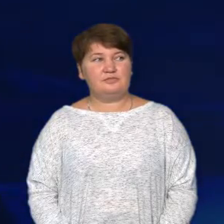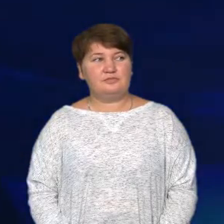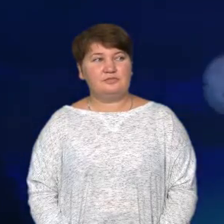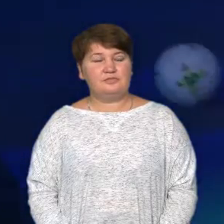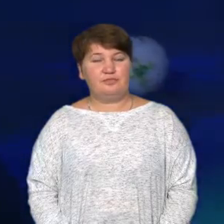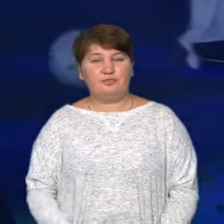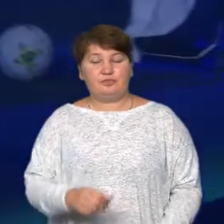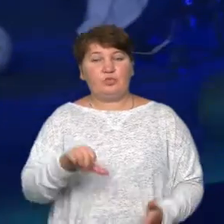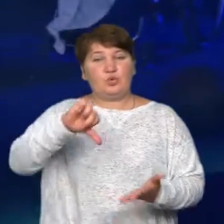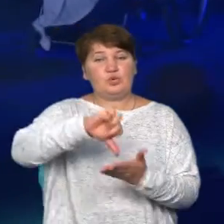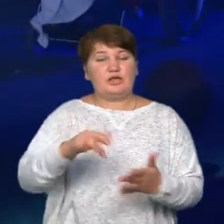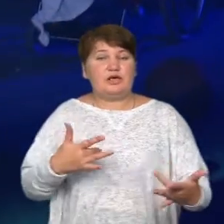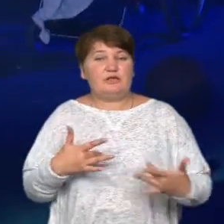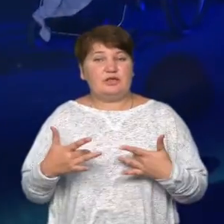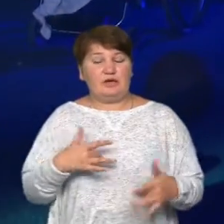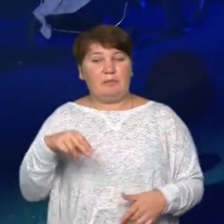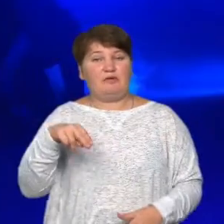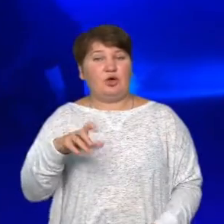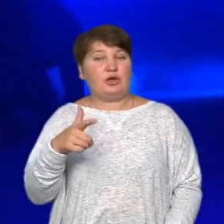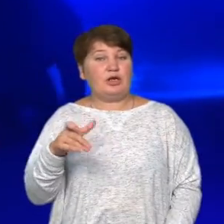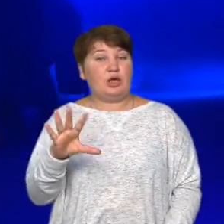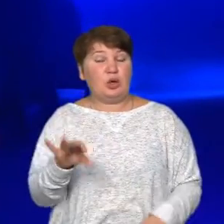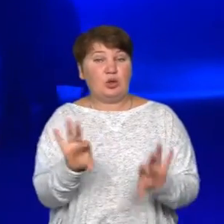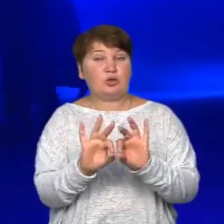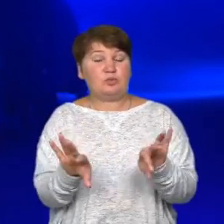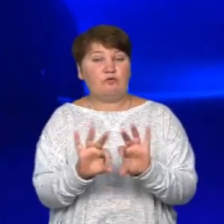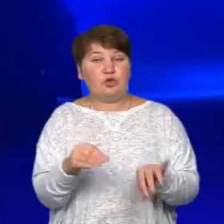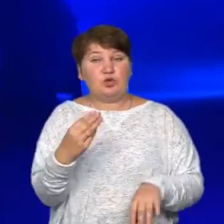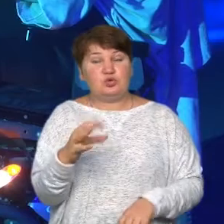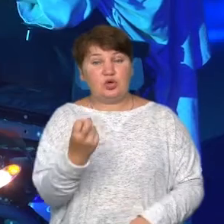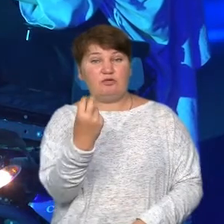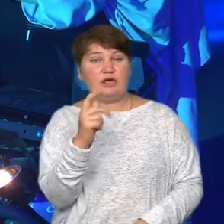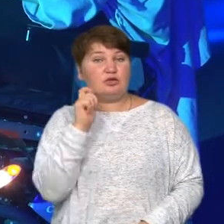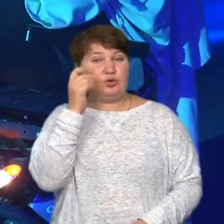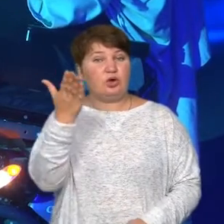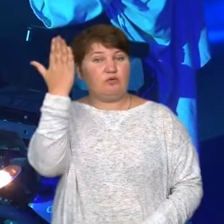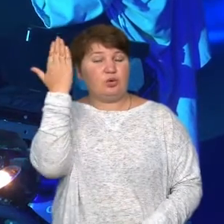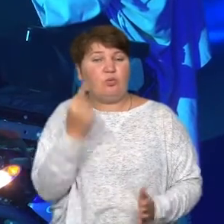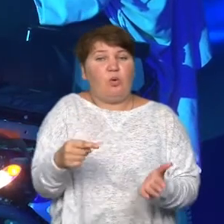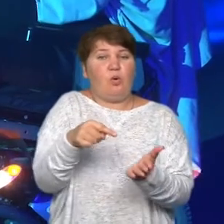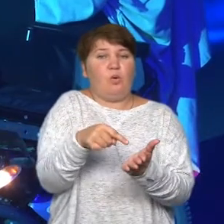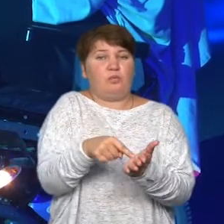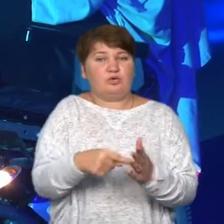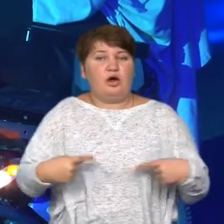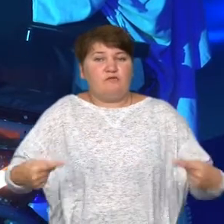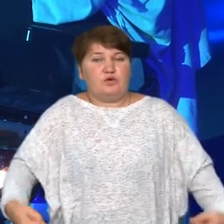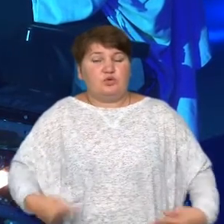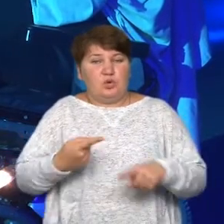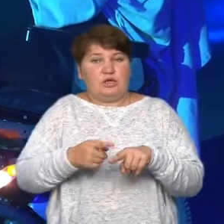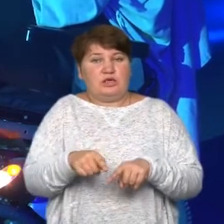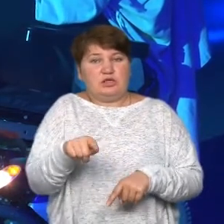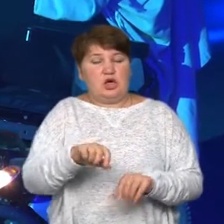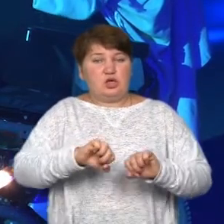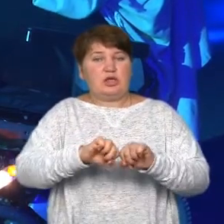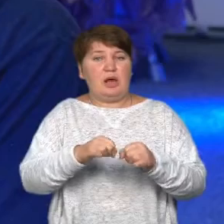Учасник вистави Павло Гордієнко розповідає, що 12 років тому опинився у візку через те, що зламав